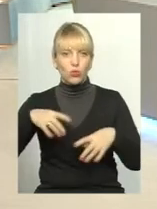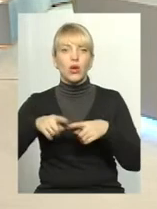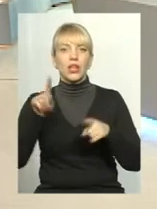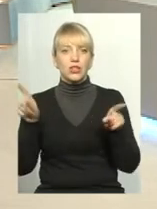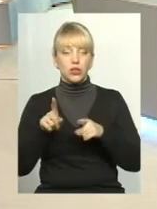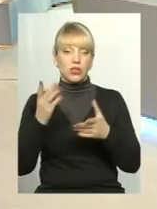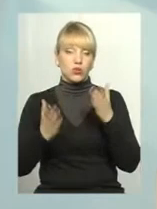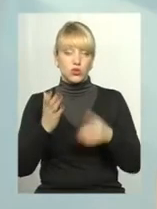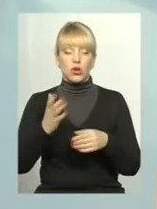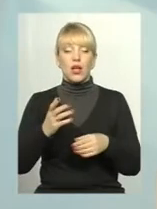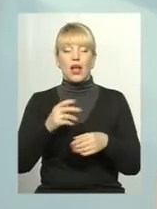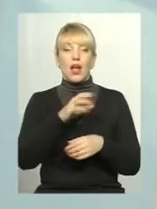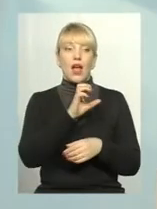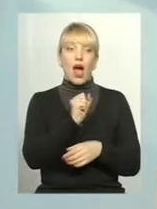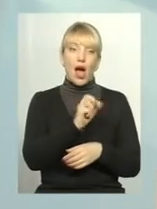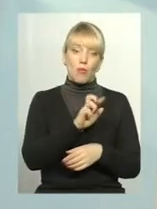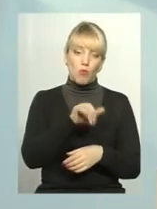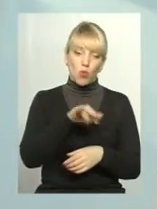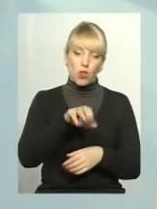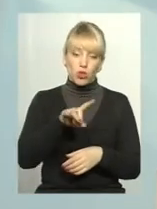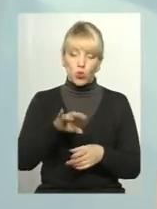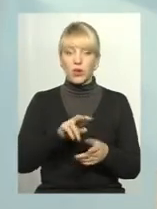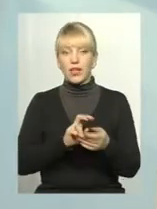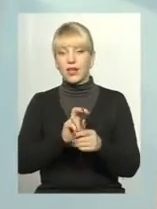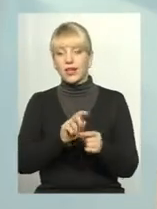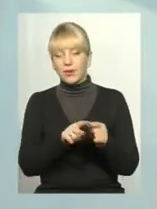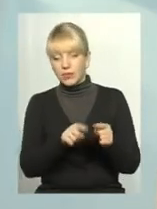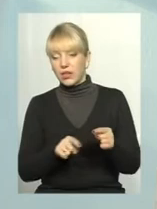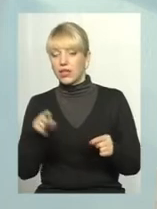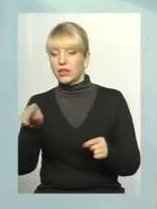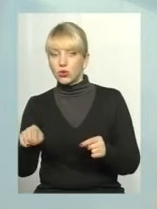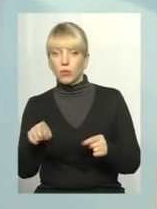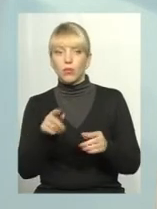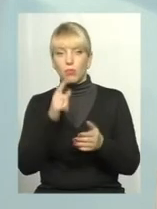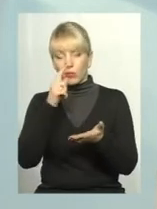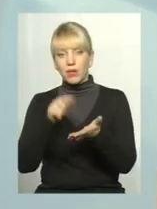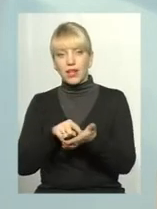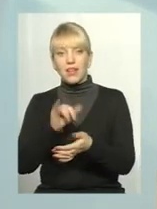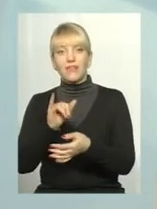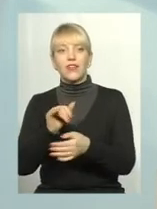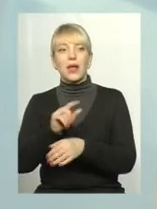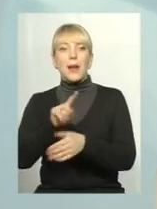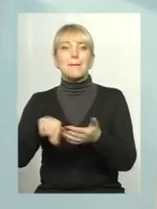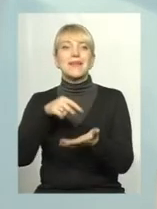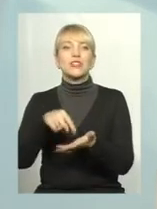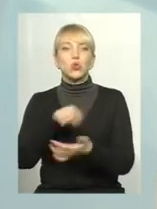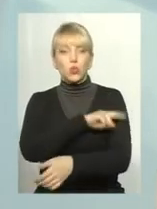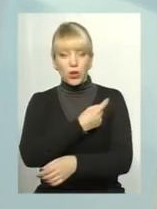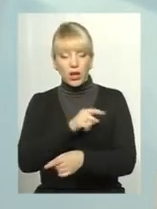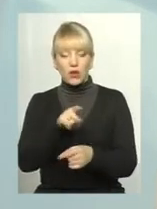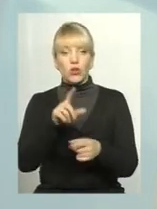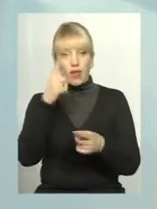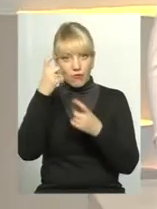з амбулаторії йде потім десь в міську лікарню, в дитячу лікарню, то ця от інформація про пацієнта буде переходити за ними.